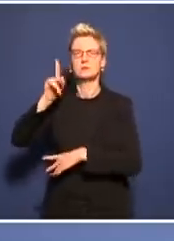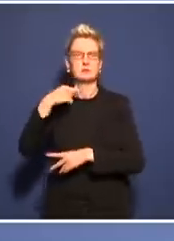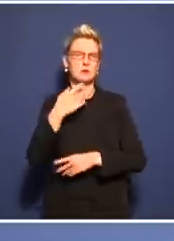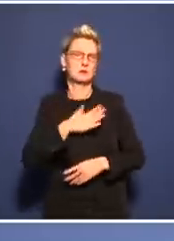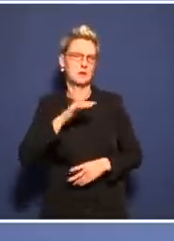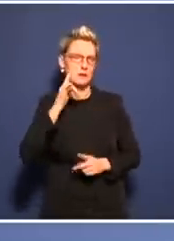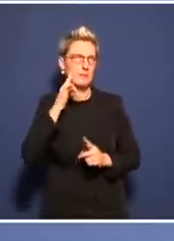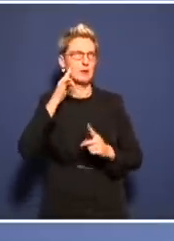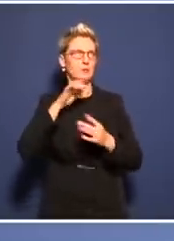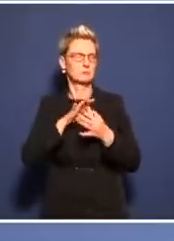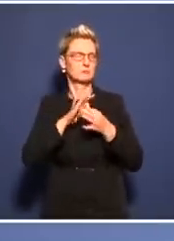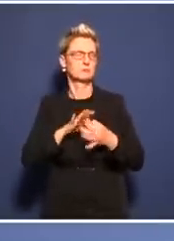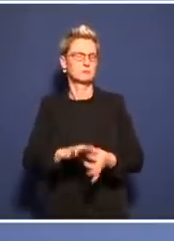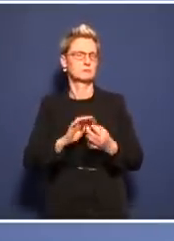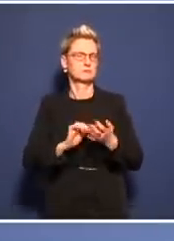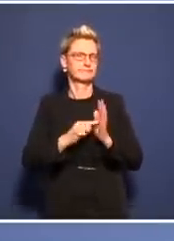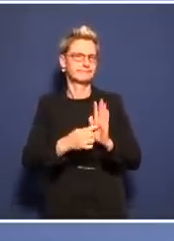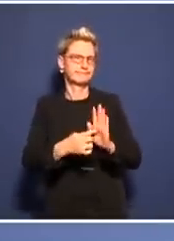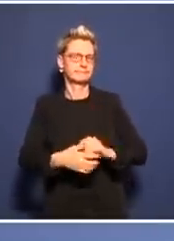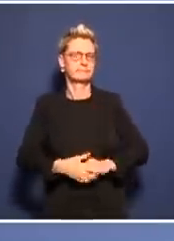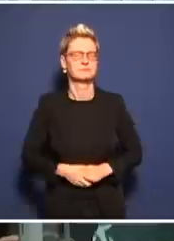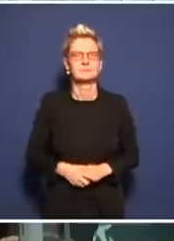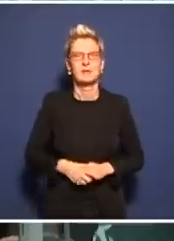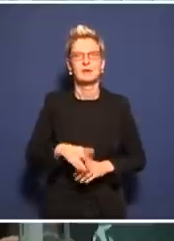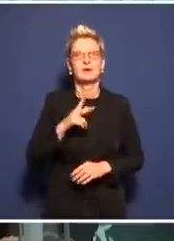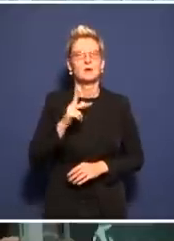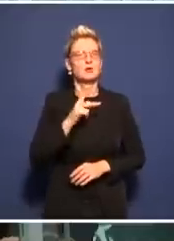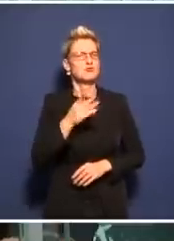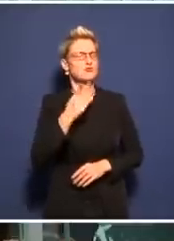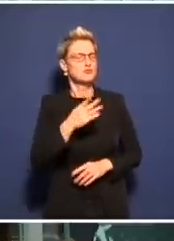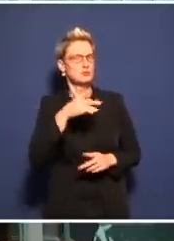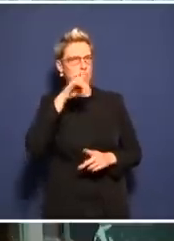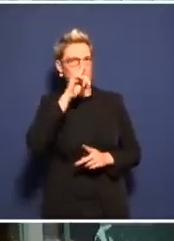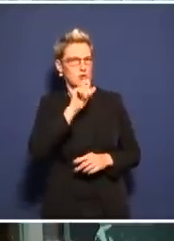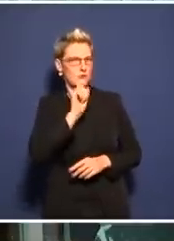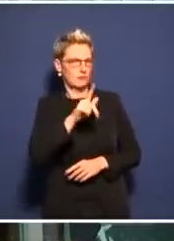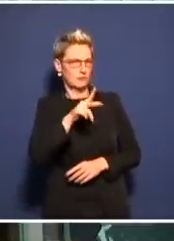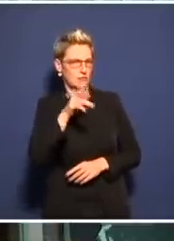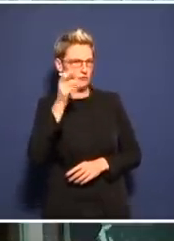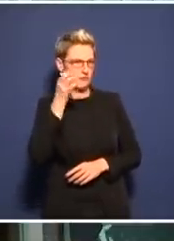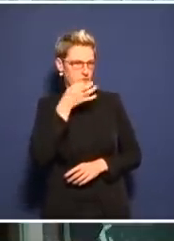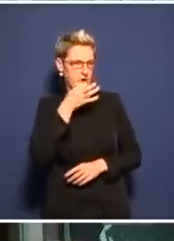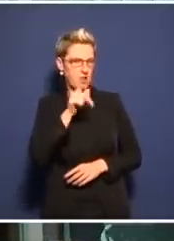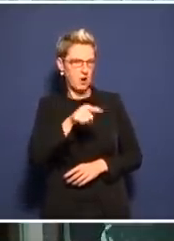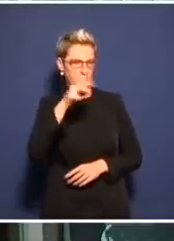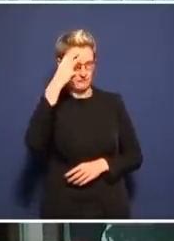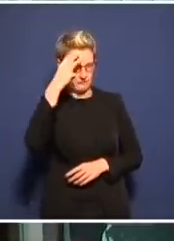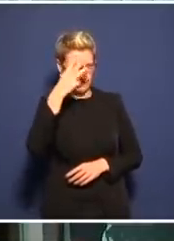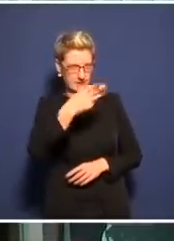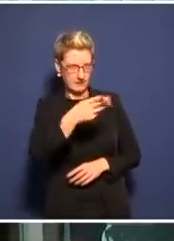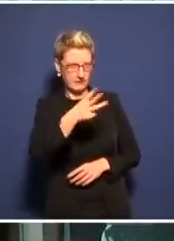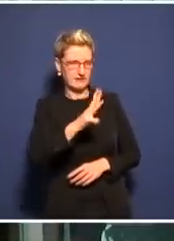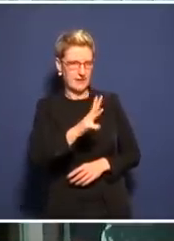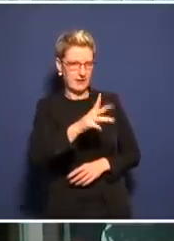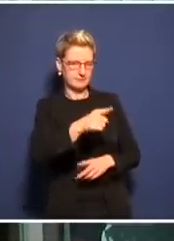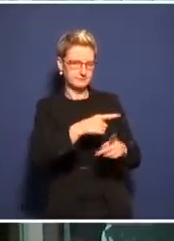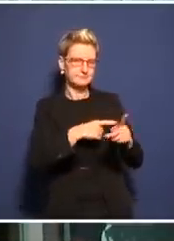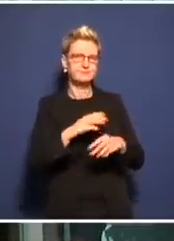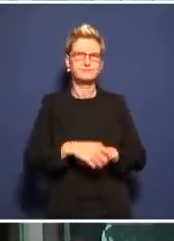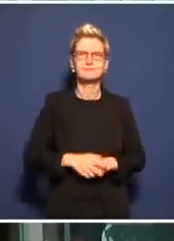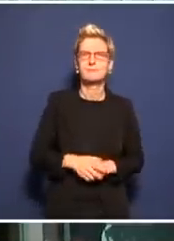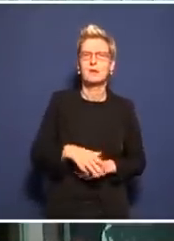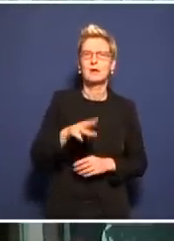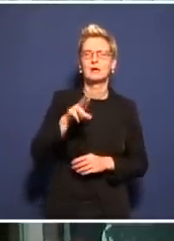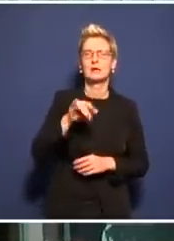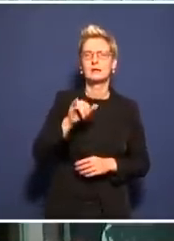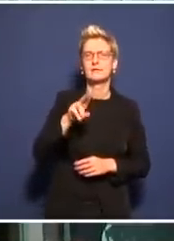Der Kollege Kuhn vom Deutschlandfunk fragt Sie, Herr Wieler, in der gemeinsamen Presseinformation mit dem BIVI zu den Intensivstationen gestern, schreibt